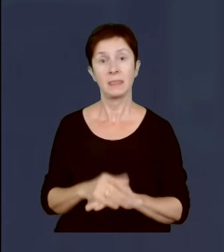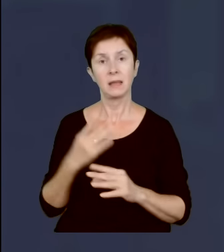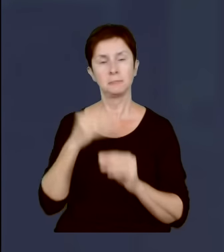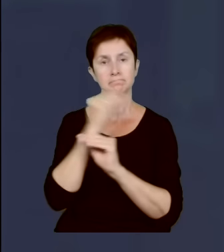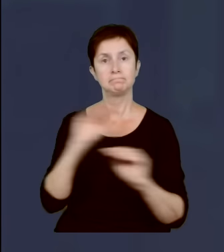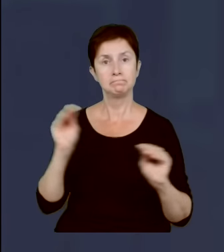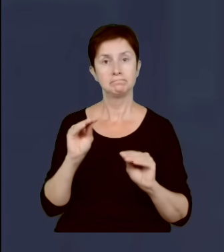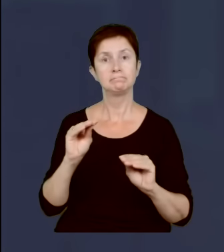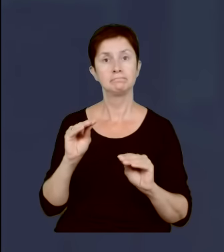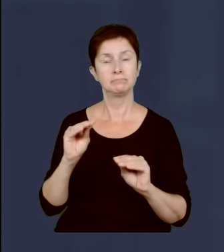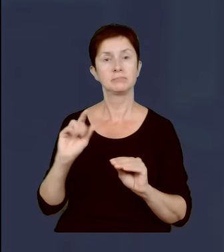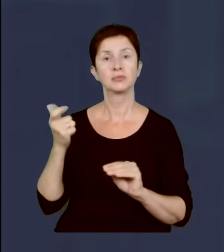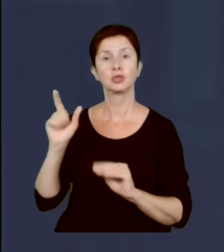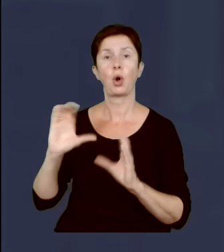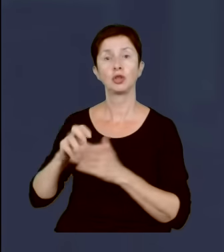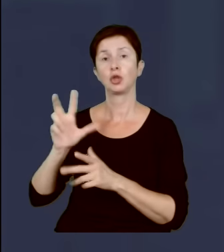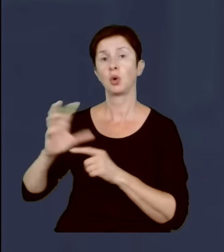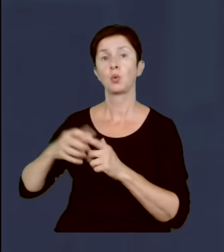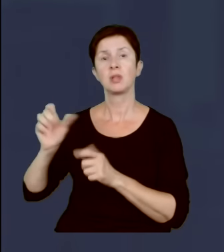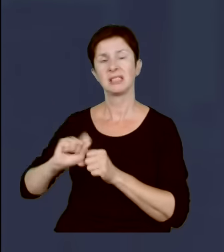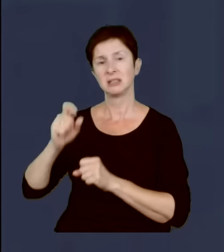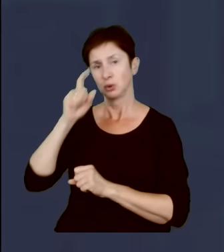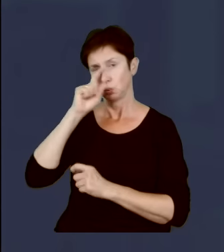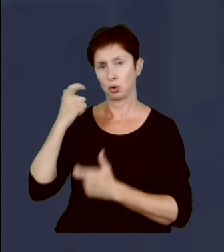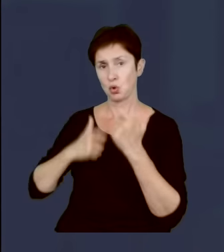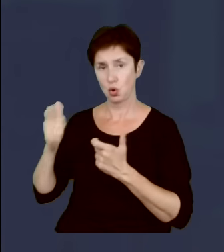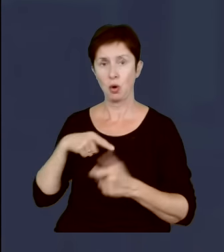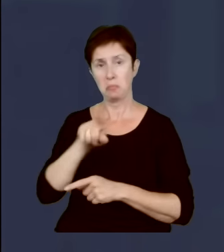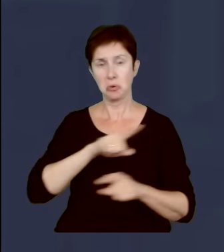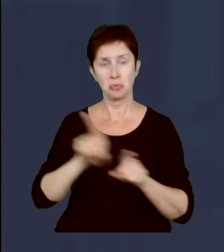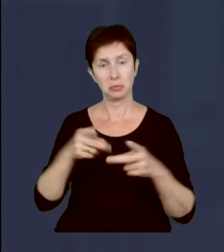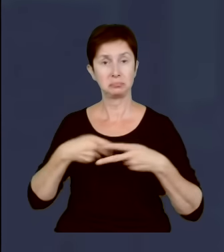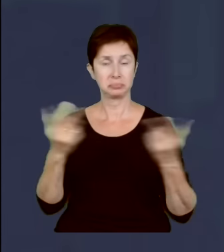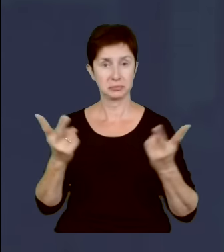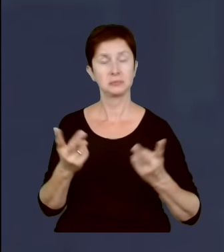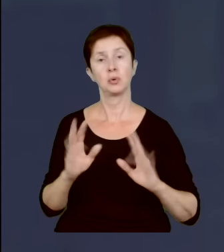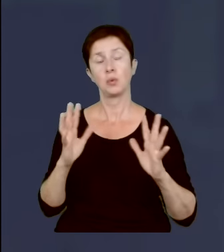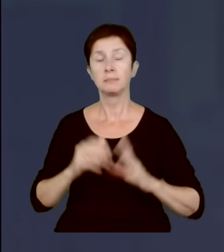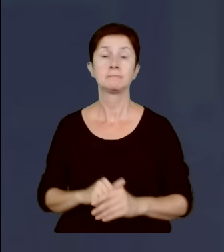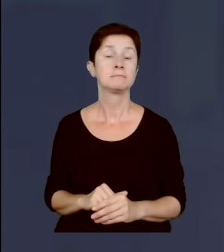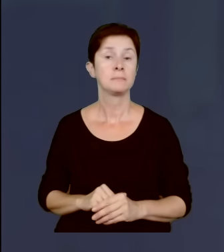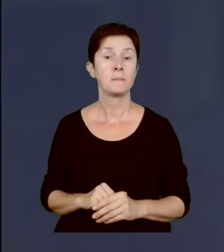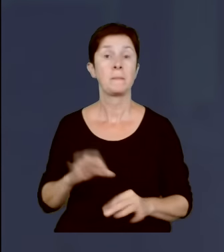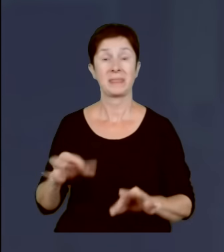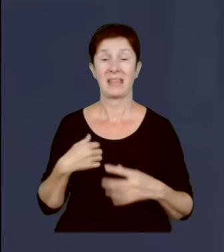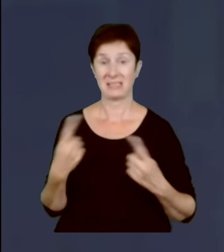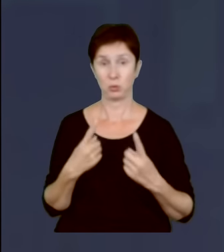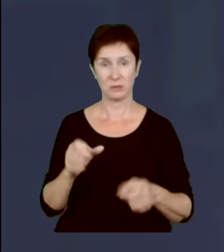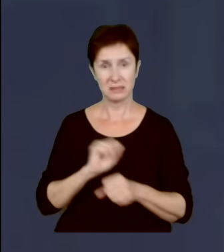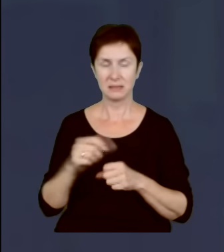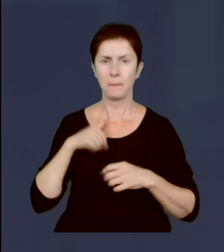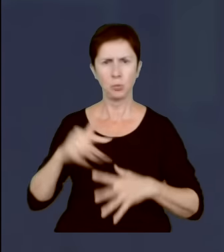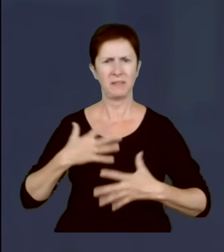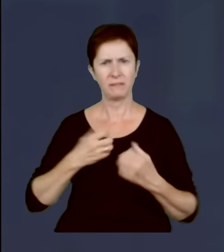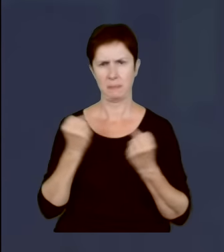jakie się dzieje w koalicji 13 grudnia. Szczególnie w sytuacji, w której musimy wzmacniać polskie wojsko.